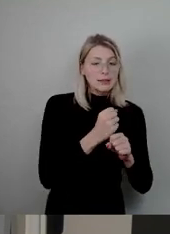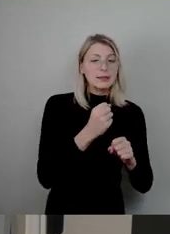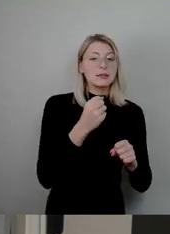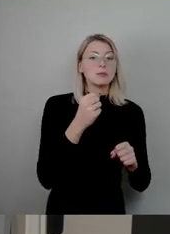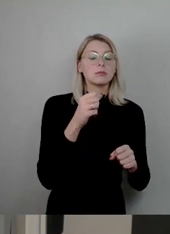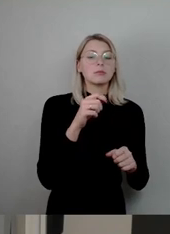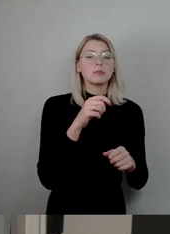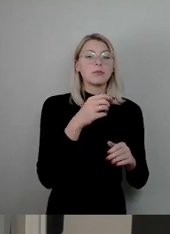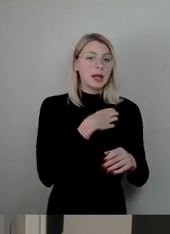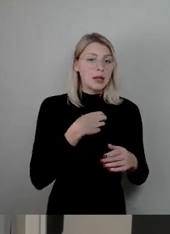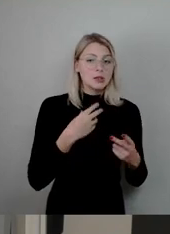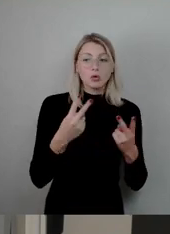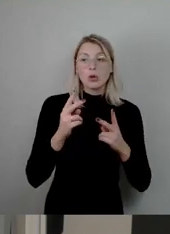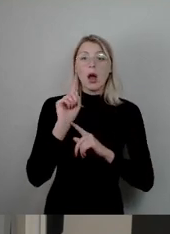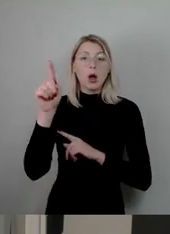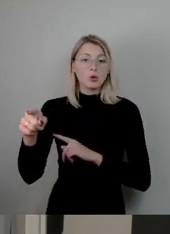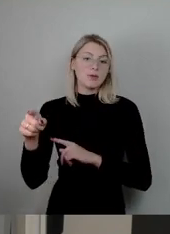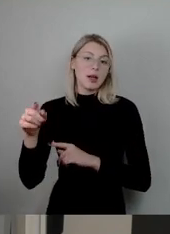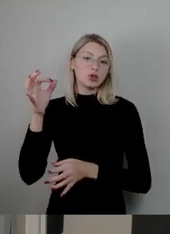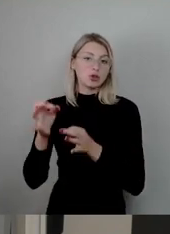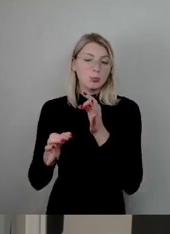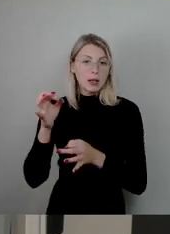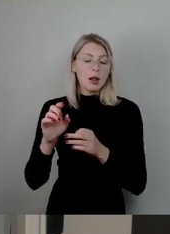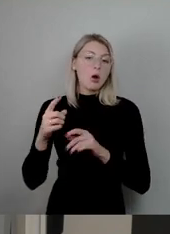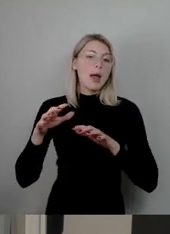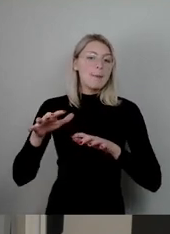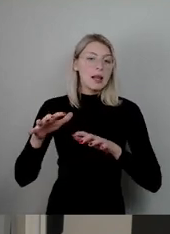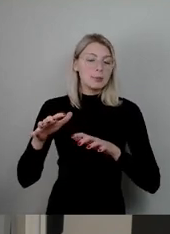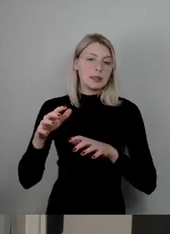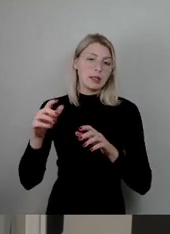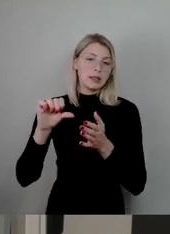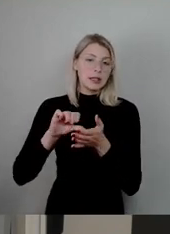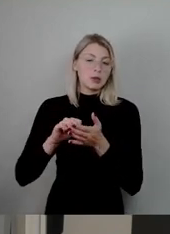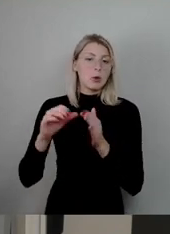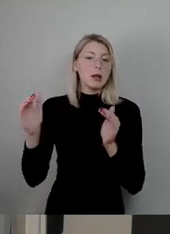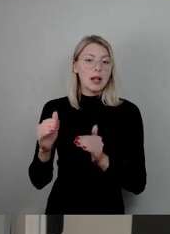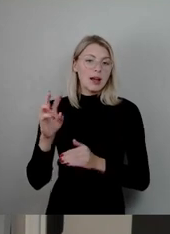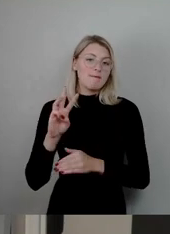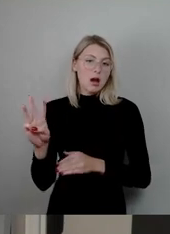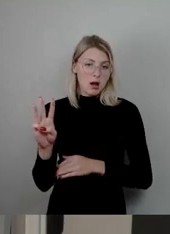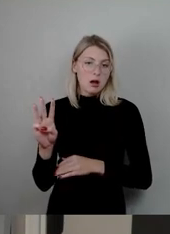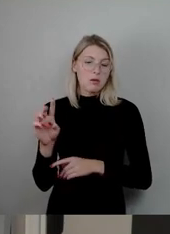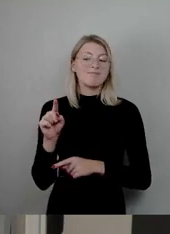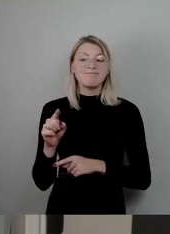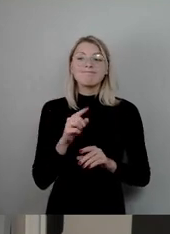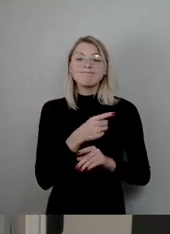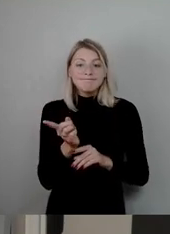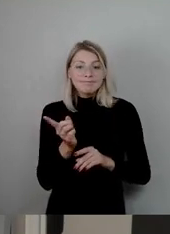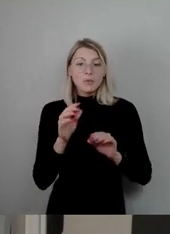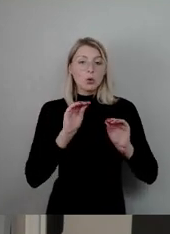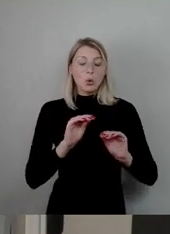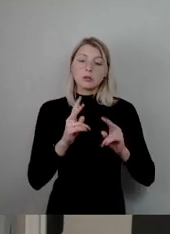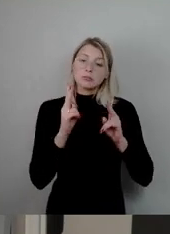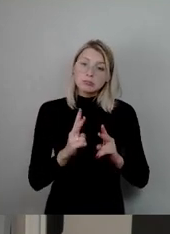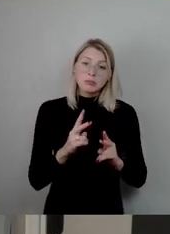Auswärtsspiel, das ist im Epilepsiezentrum Klein-Wachau. Diese Kurse sind sehr wirksam. Es